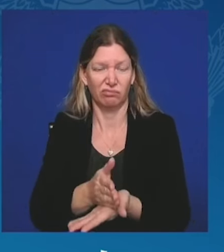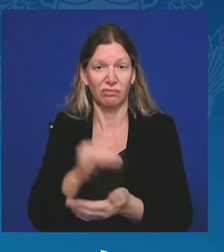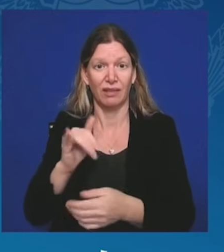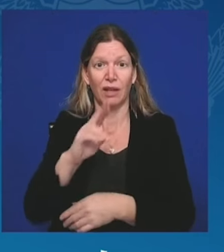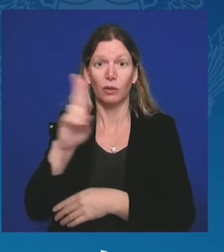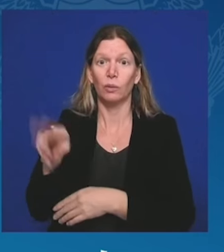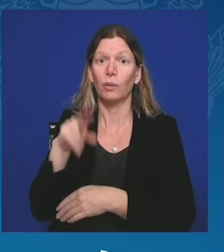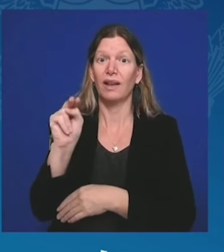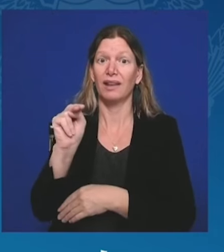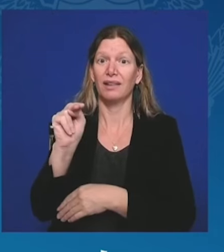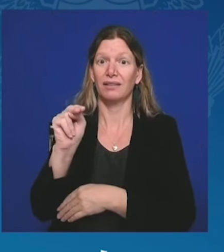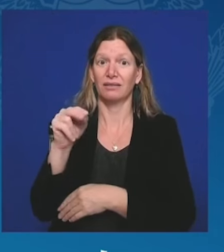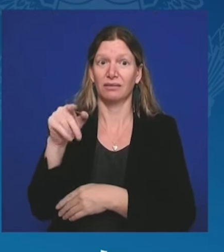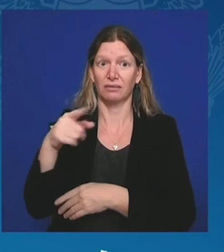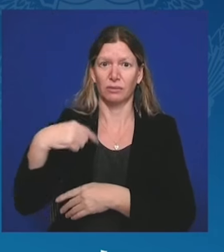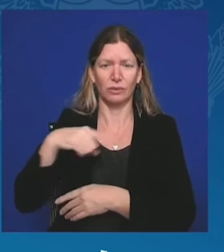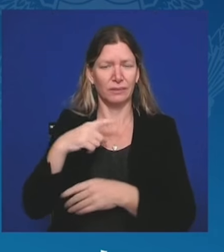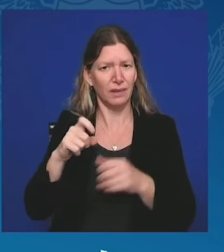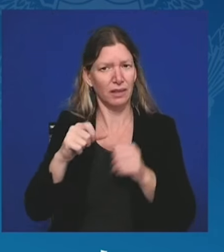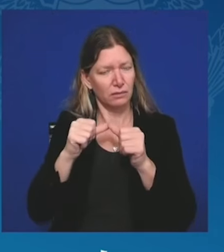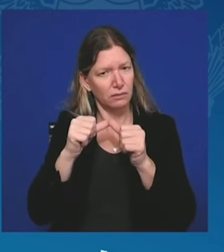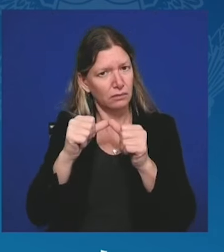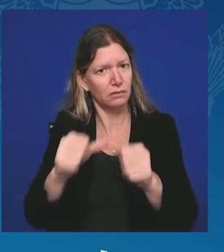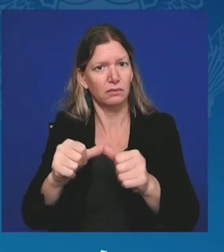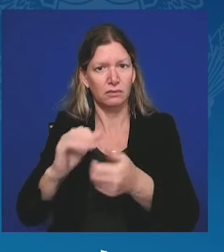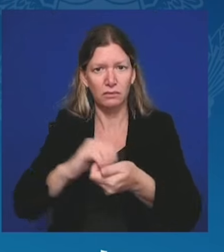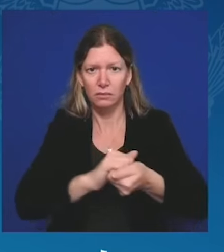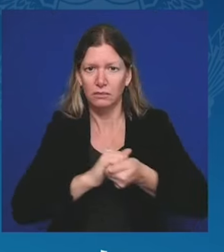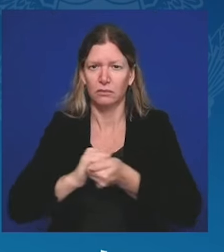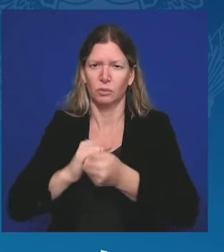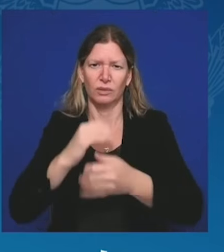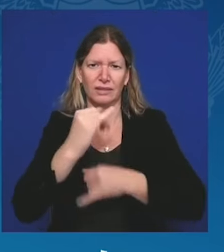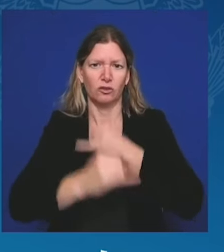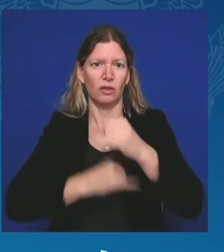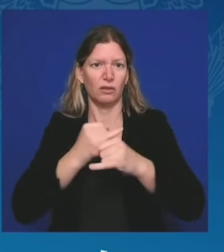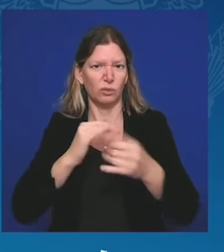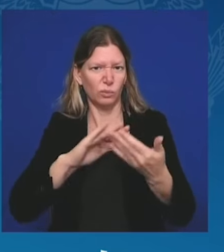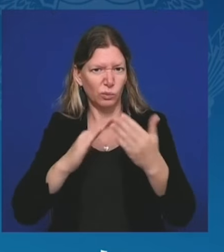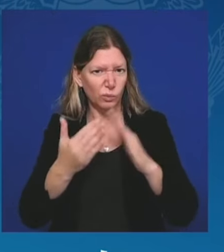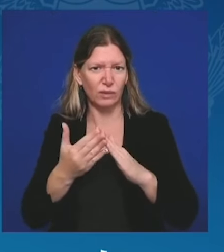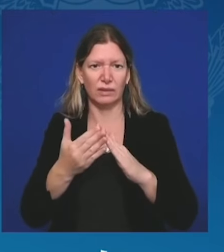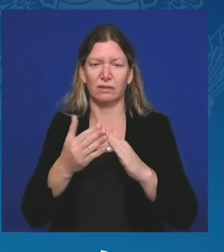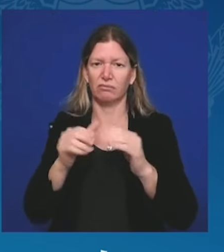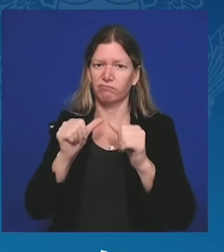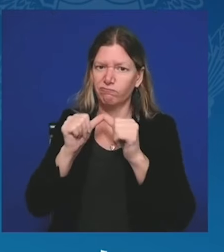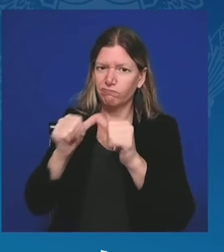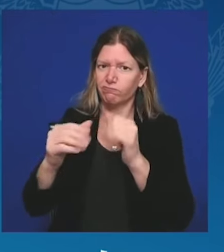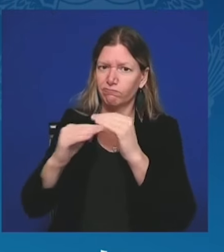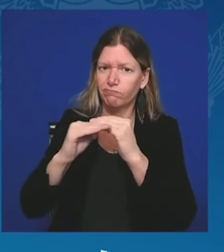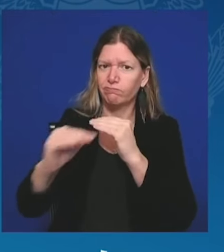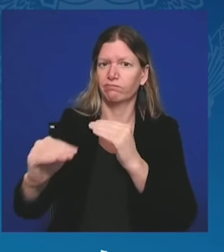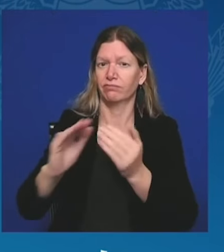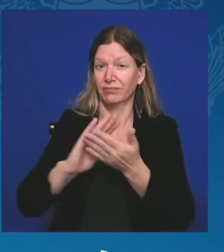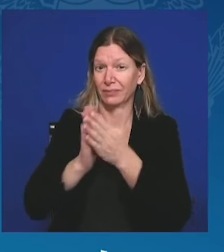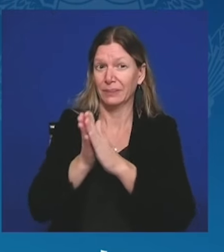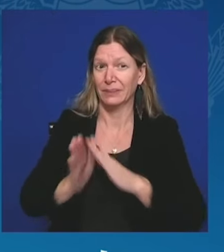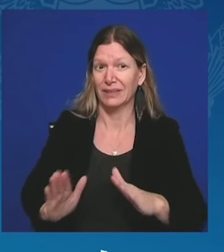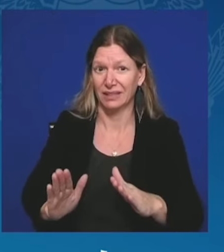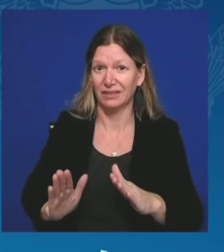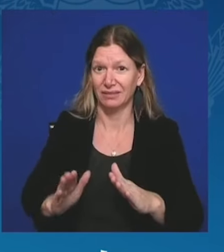Powiedziałam tam światowym liderom, że nic na temat zakończenia tej wojny nie może być decydowane bez Ukrainy.